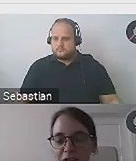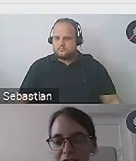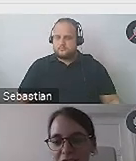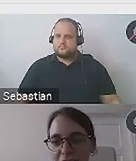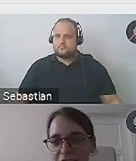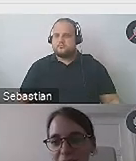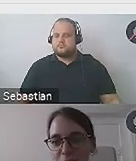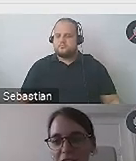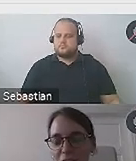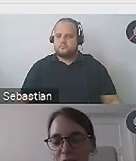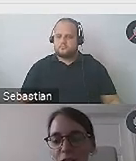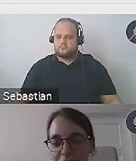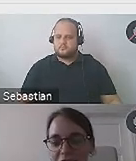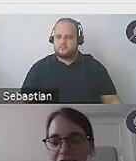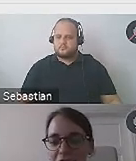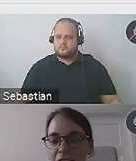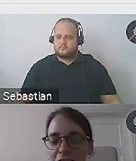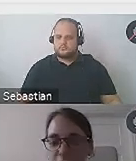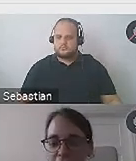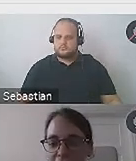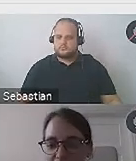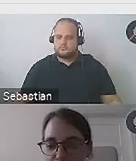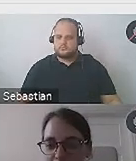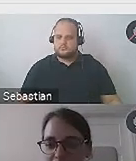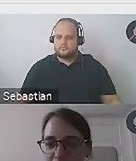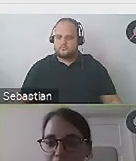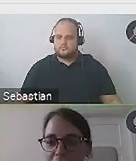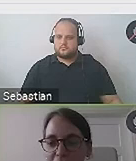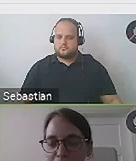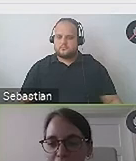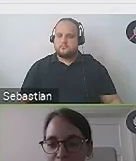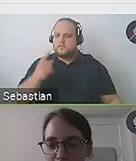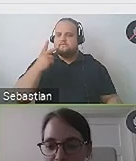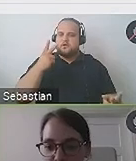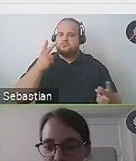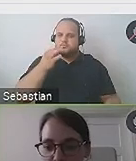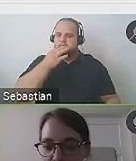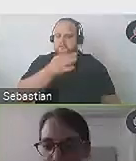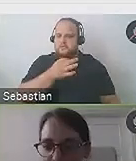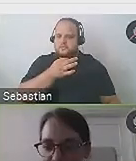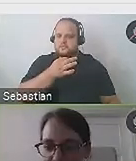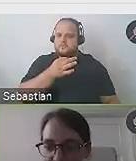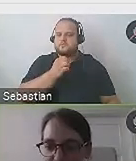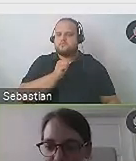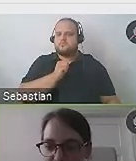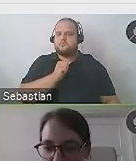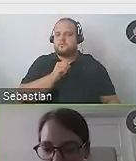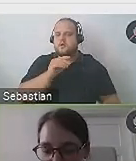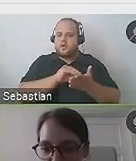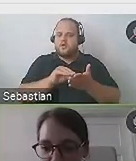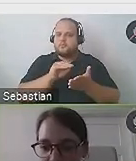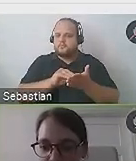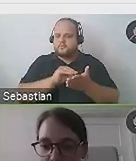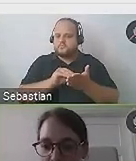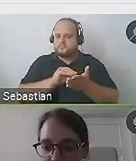dosłownie... Tak, minutę. jeszcze takie jedno tutaj ważne pytanie wydaje mi się się pojawiło o opis alternatywny, to znaczy to